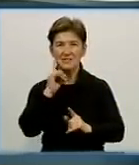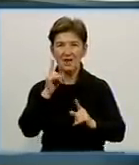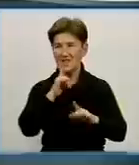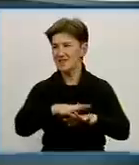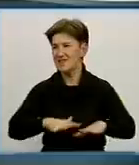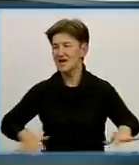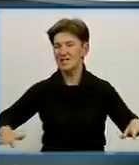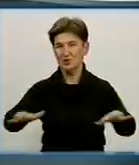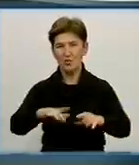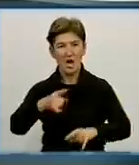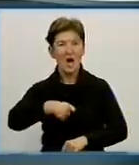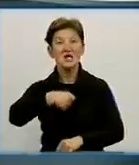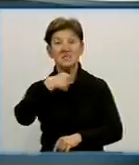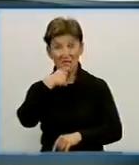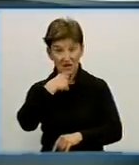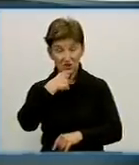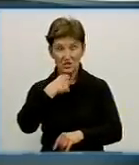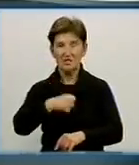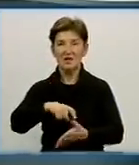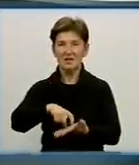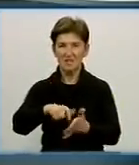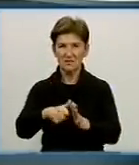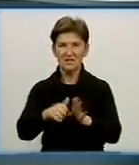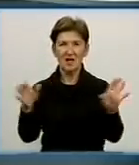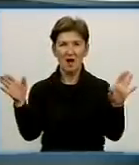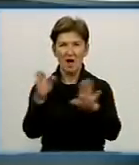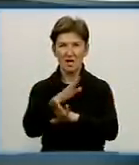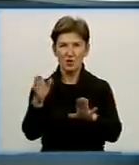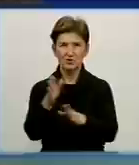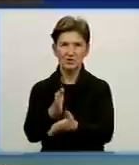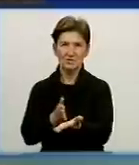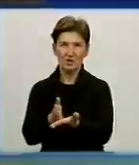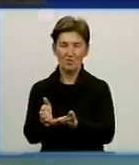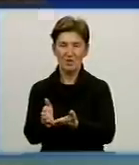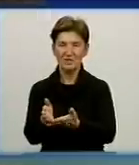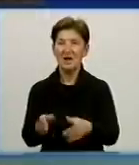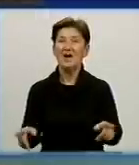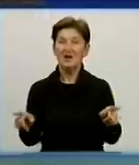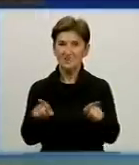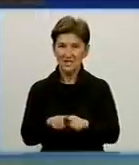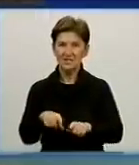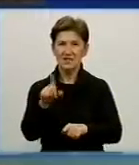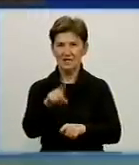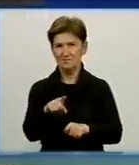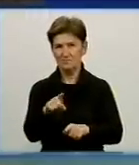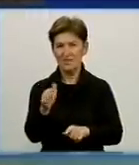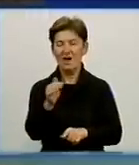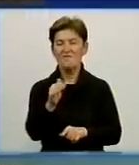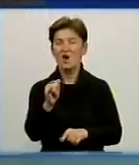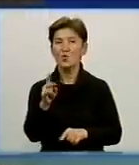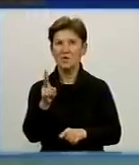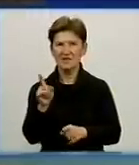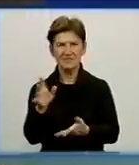переходимо до практично-дослідницьких проєктів екологічного спрямування. Все ж таки, це факультативно ви займаєтеся. Як багато